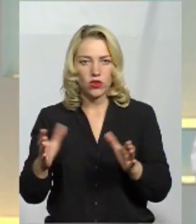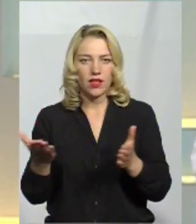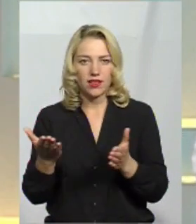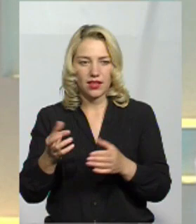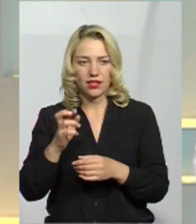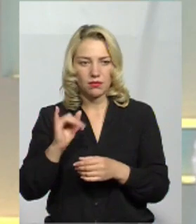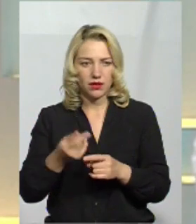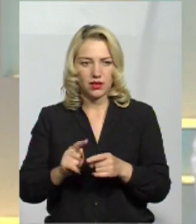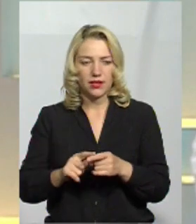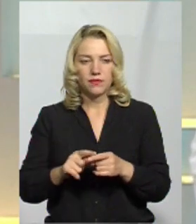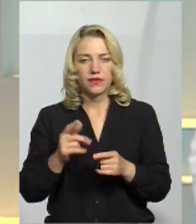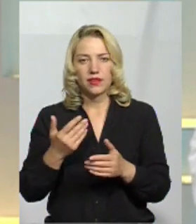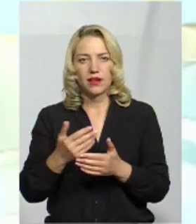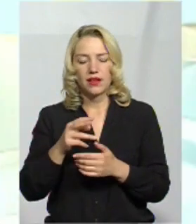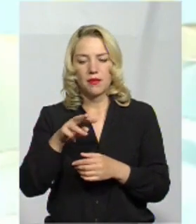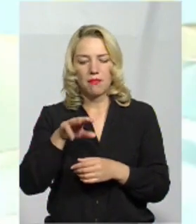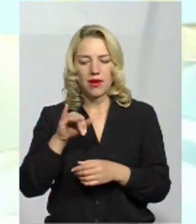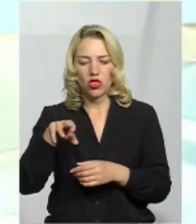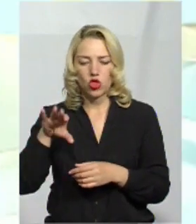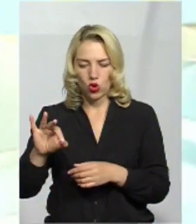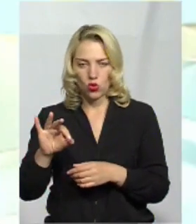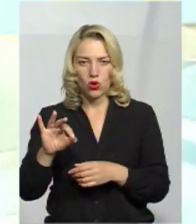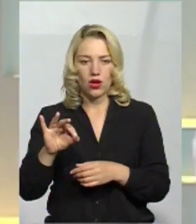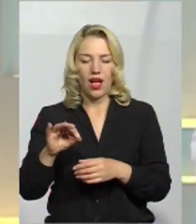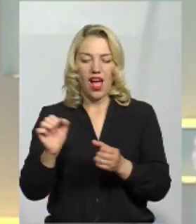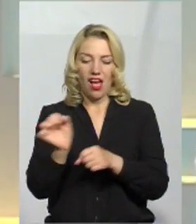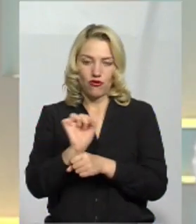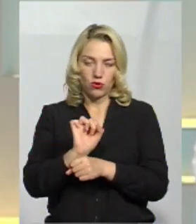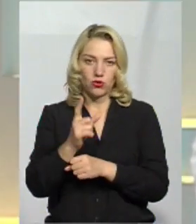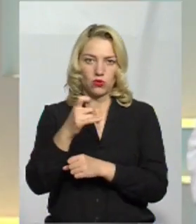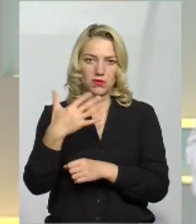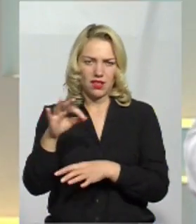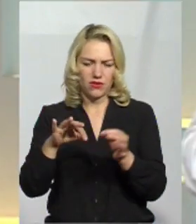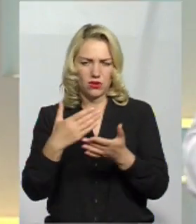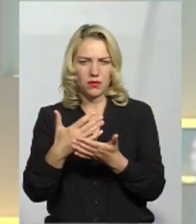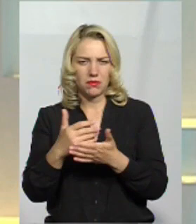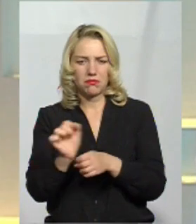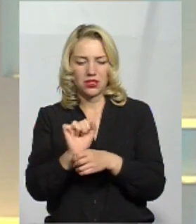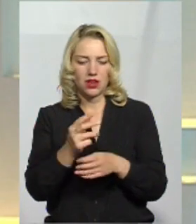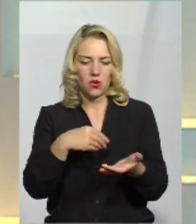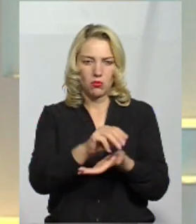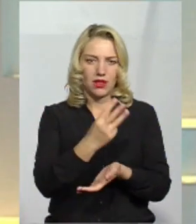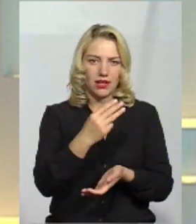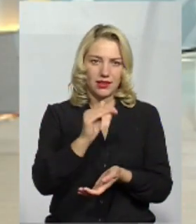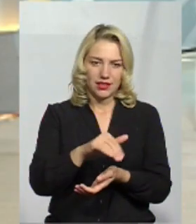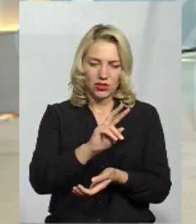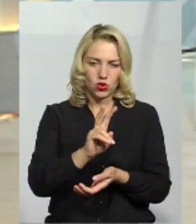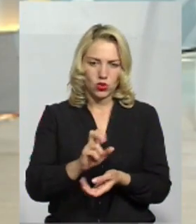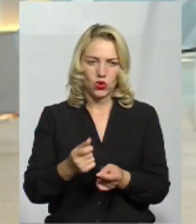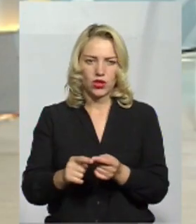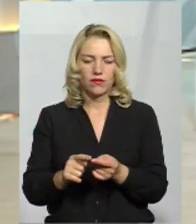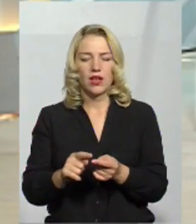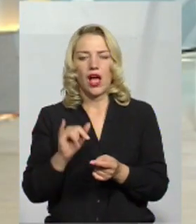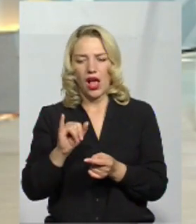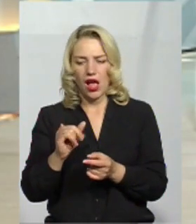який розмитити автомобілю приблизно 150%. Являєте собі, автомобіль 3 тисячі доларів, а за 4 його треба розмитнювати. ж таки, стосовно